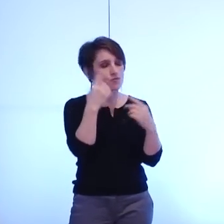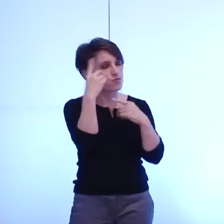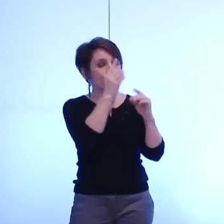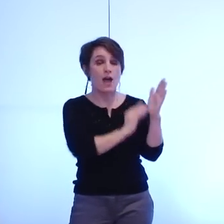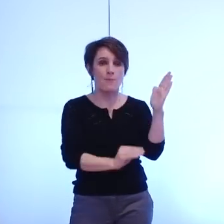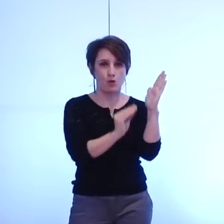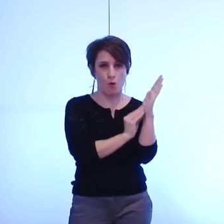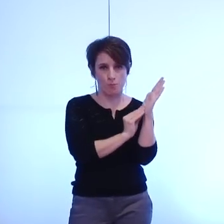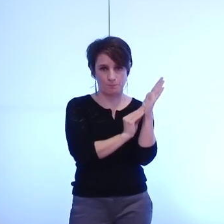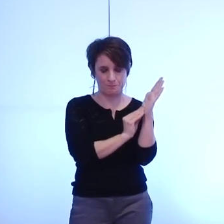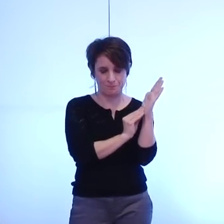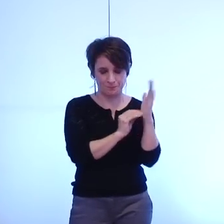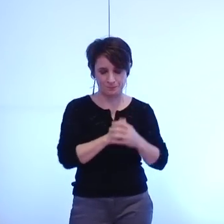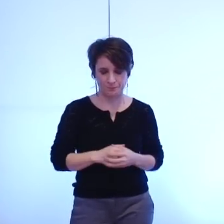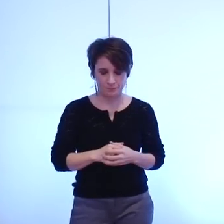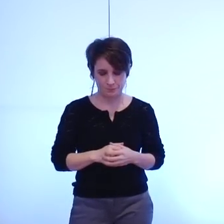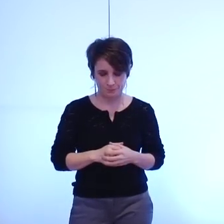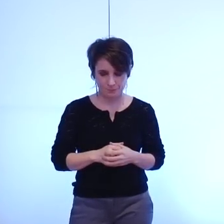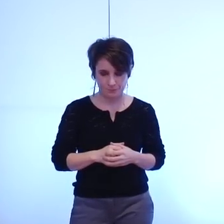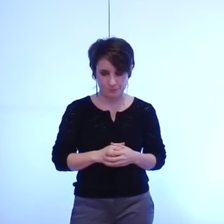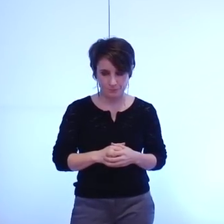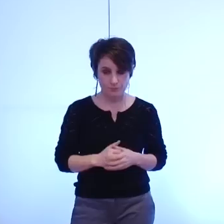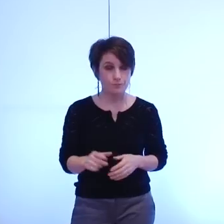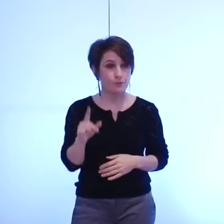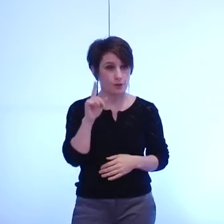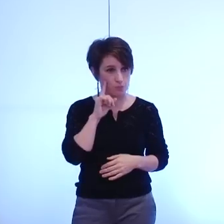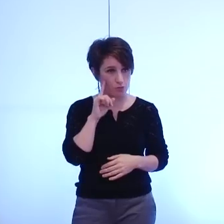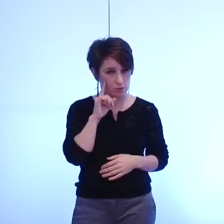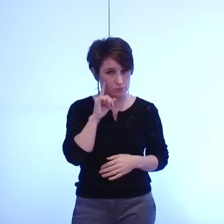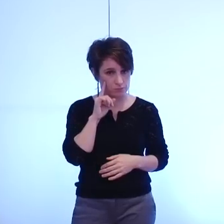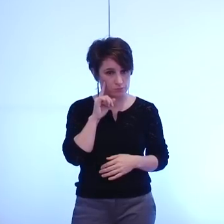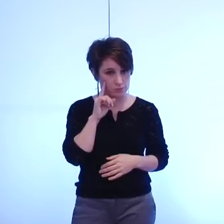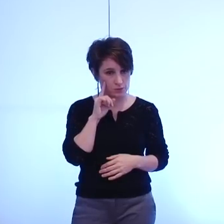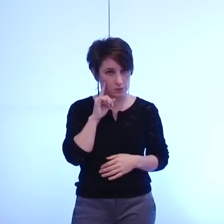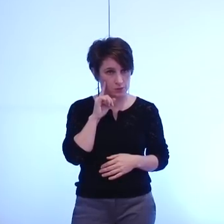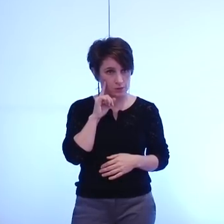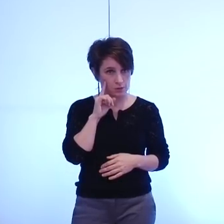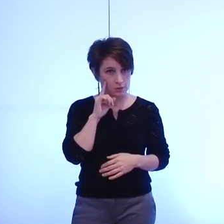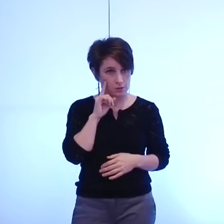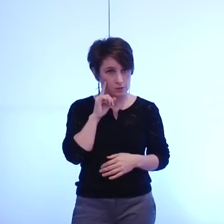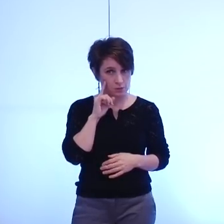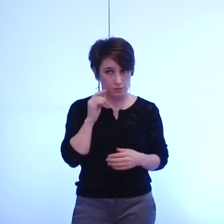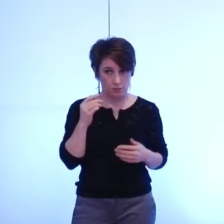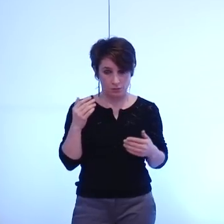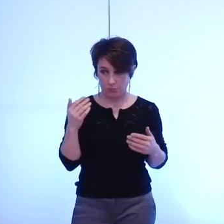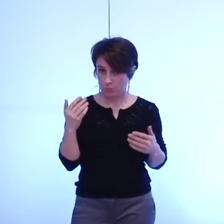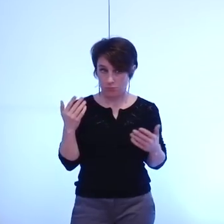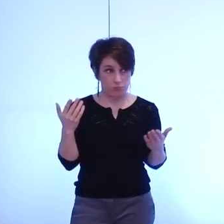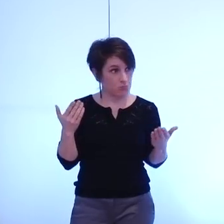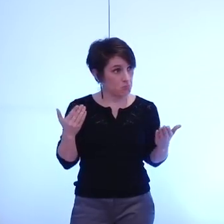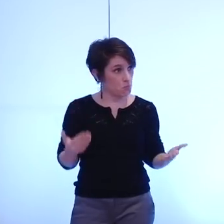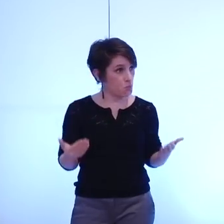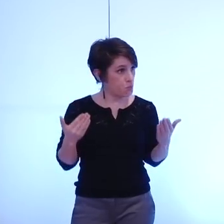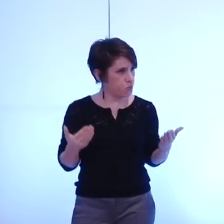puisque en l'état actuel des choses je n'ai pas entendu que nous ayons réellement